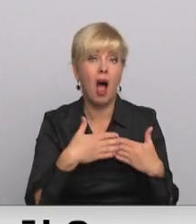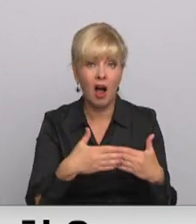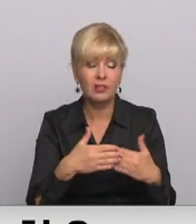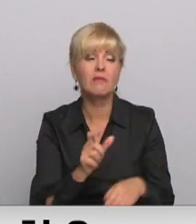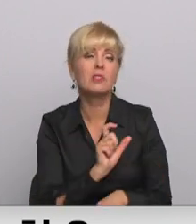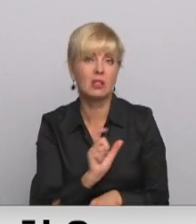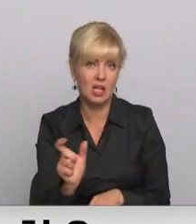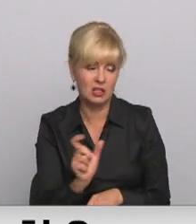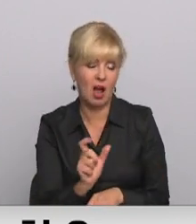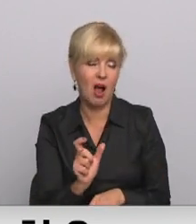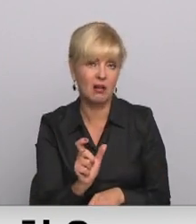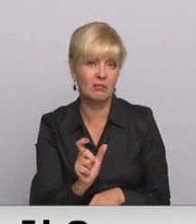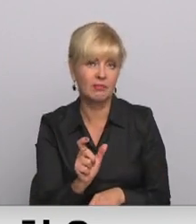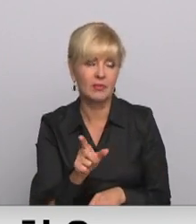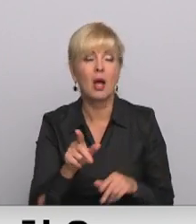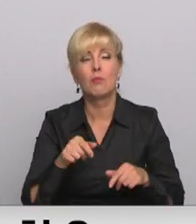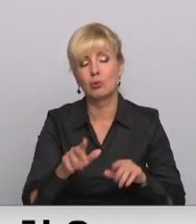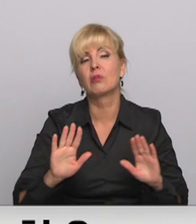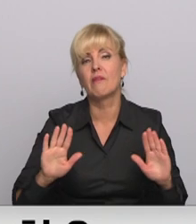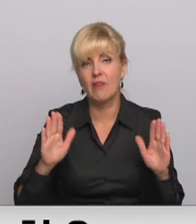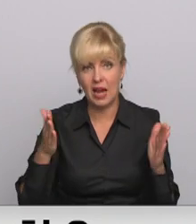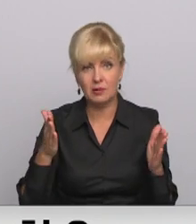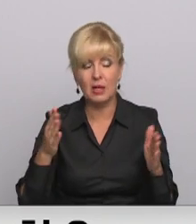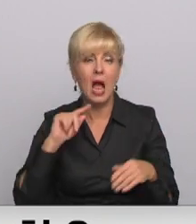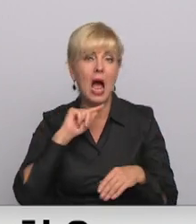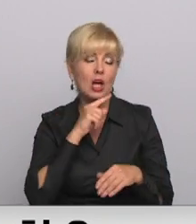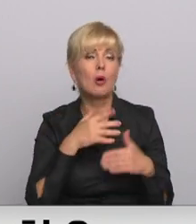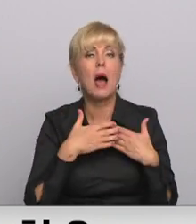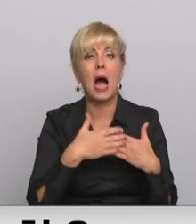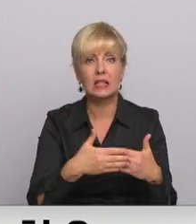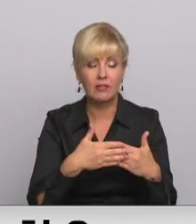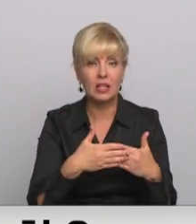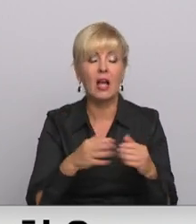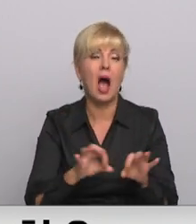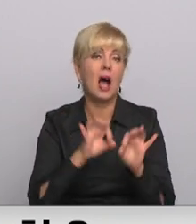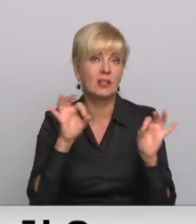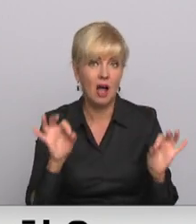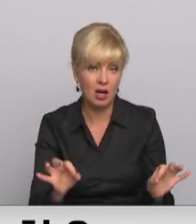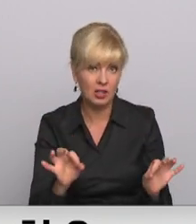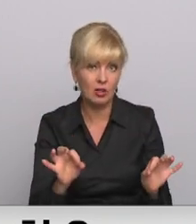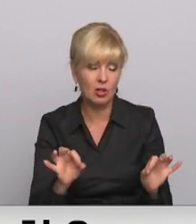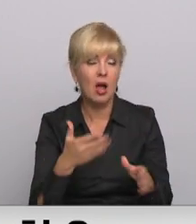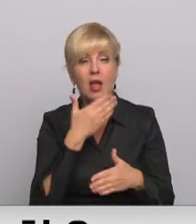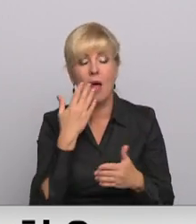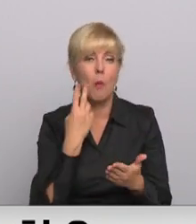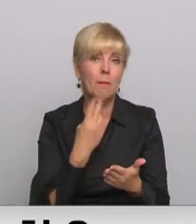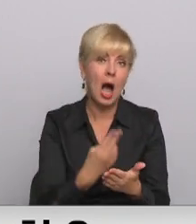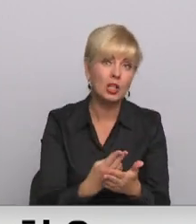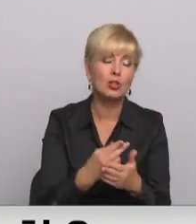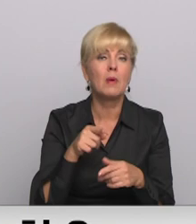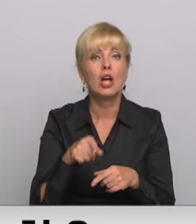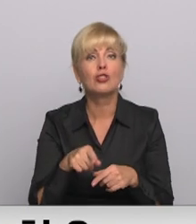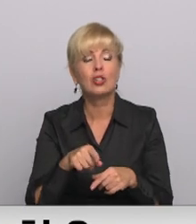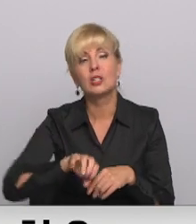visdrīzāk būs veiksmīgas un ekonomiskā aktivitāte atsāksies, tā kā nav paredzams, ka šīs